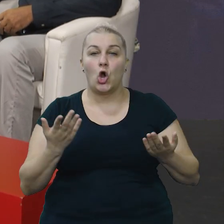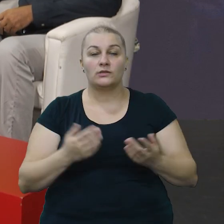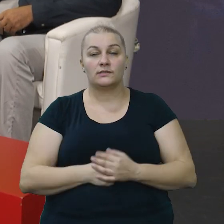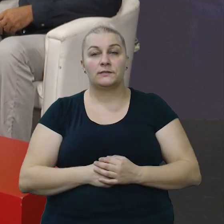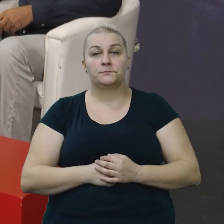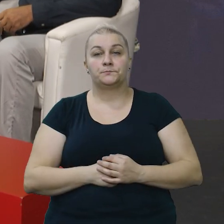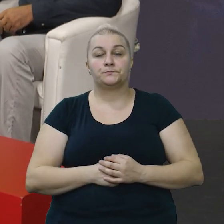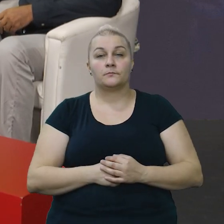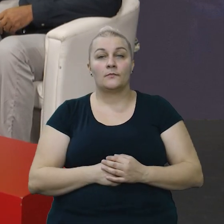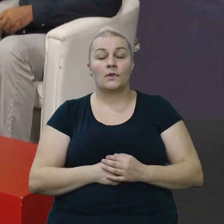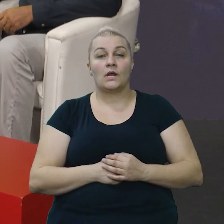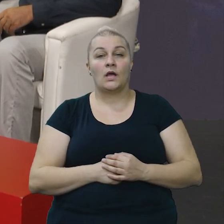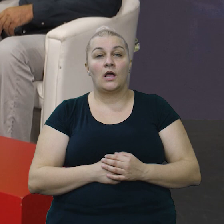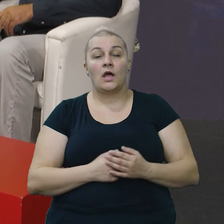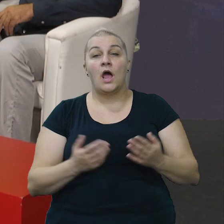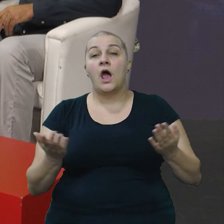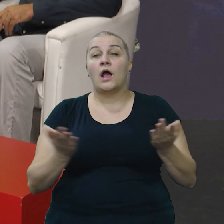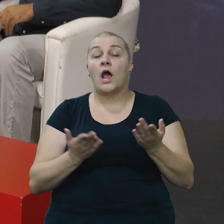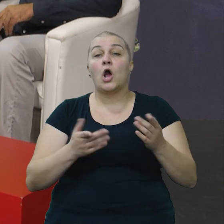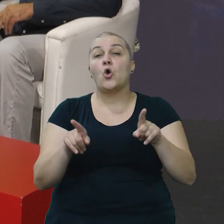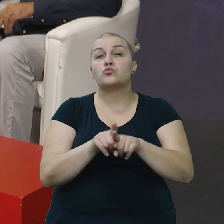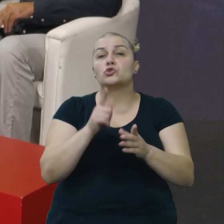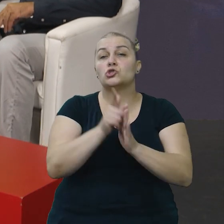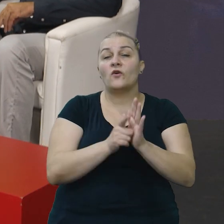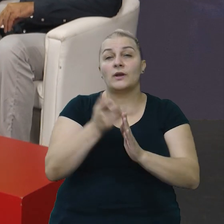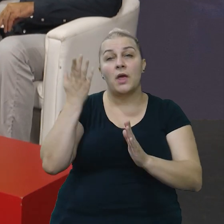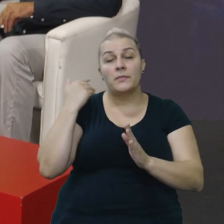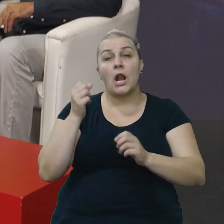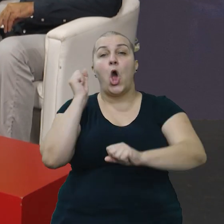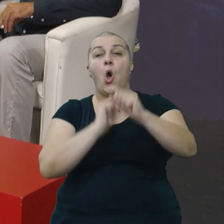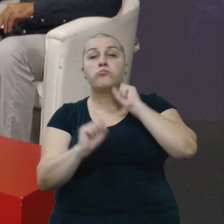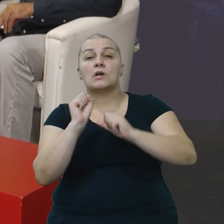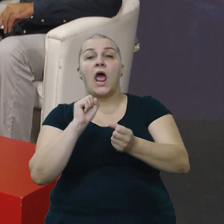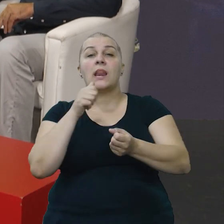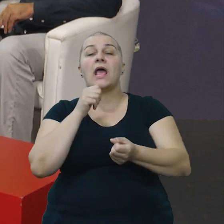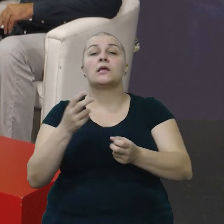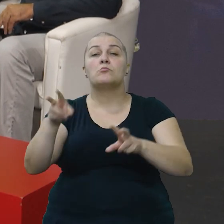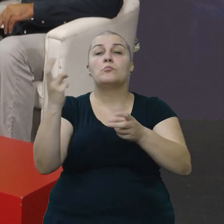Da, kako je istovremeno tekla obrana, mobilizacija u imotskom?